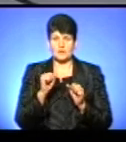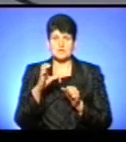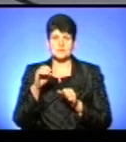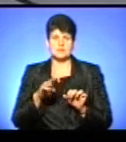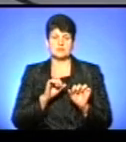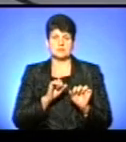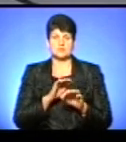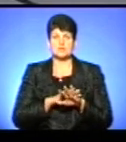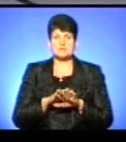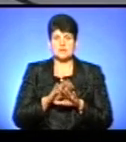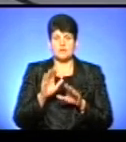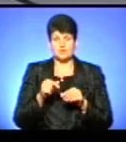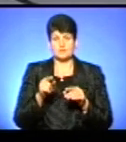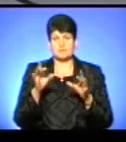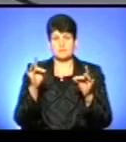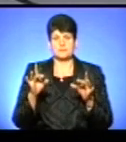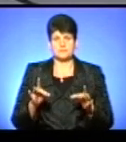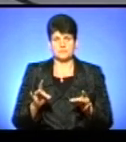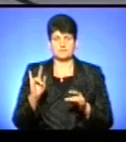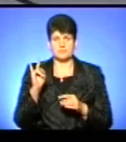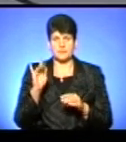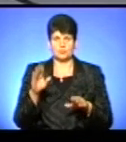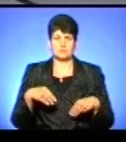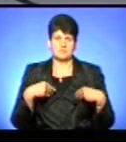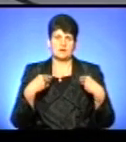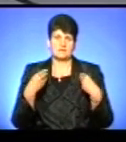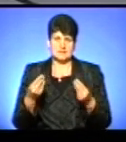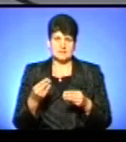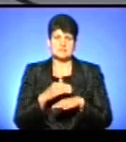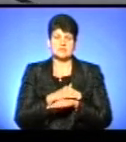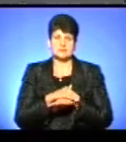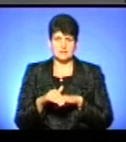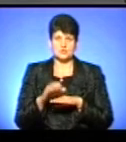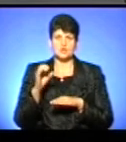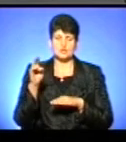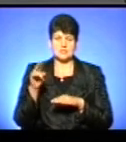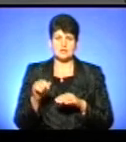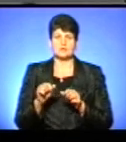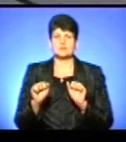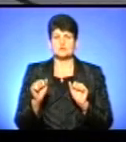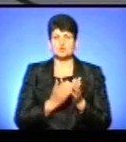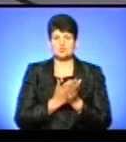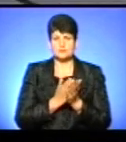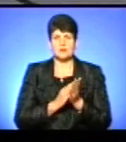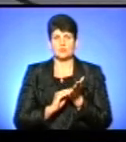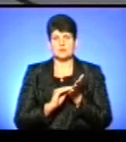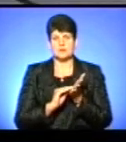соціального захисту населення, і потім бебі-бокси будуть доставлені за адресою, яку вкажуть